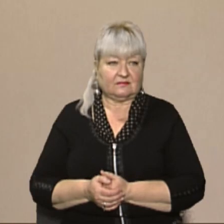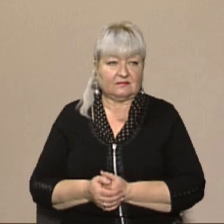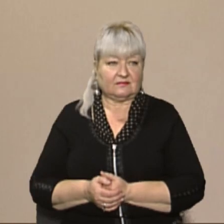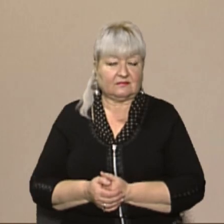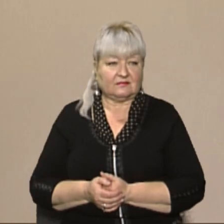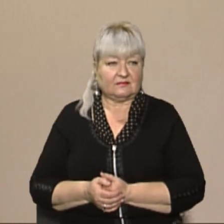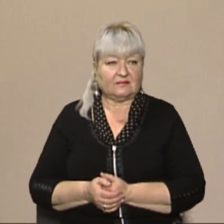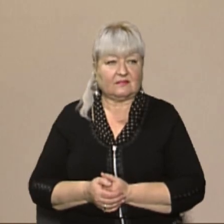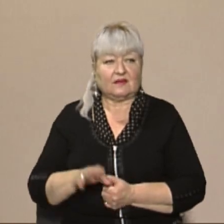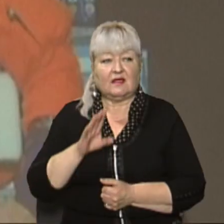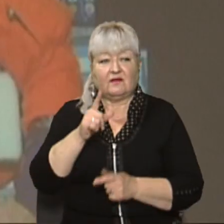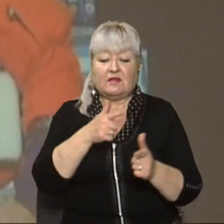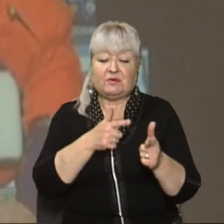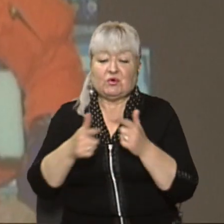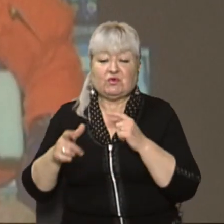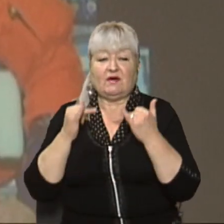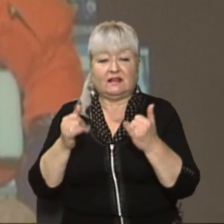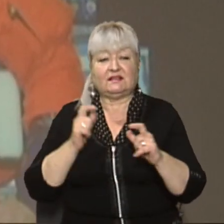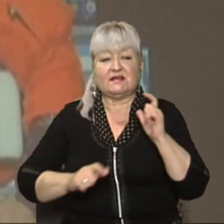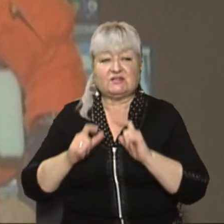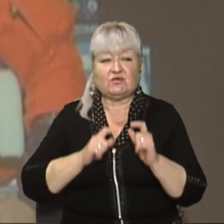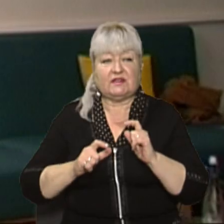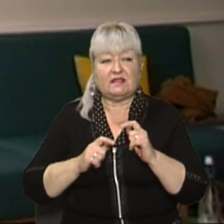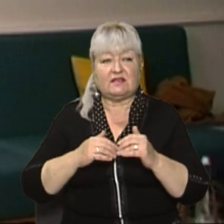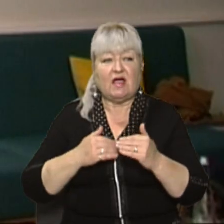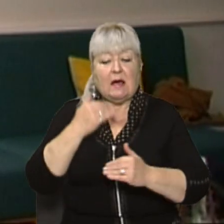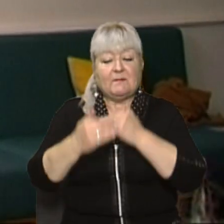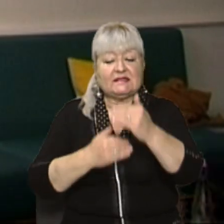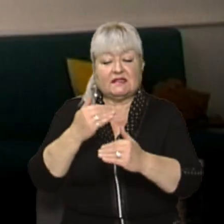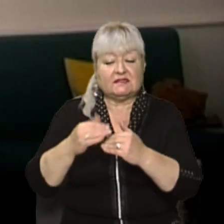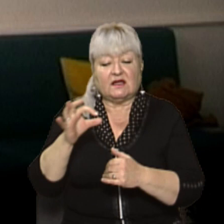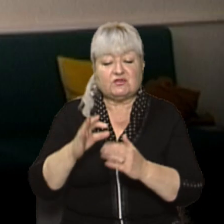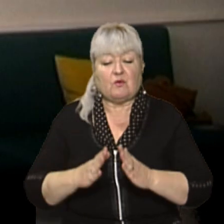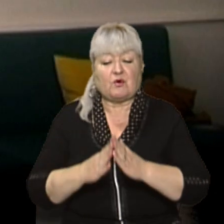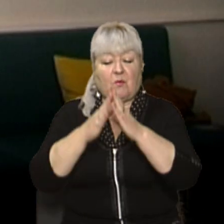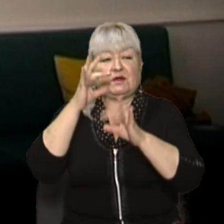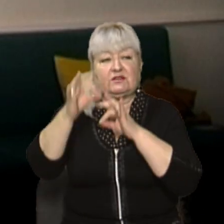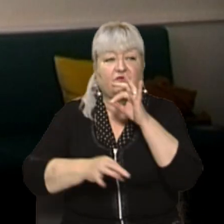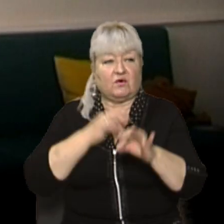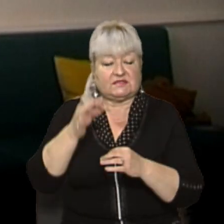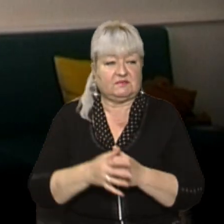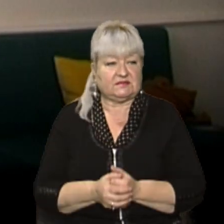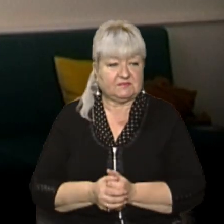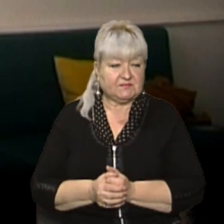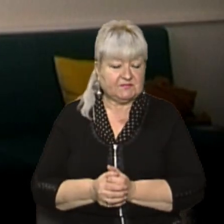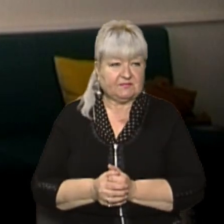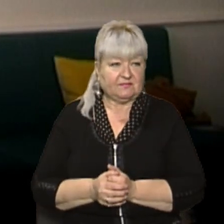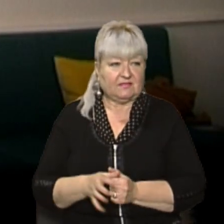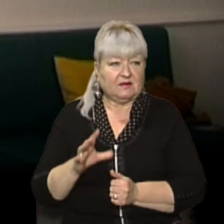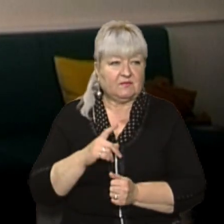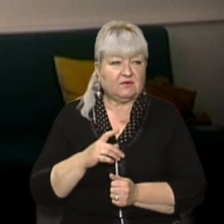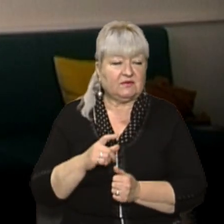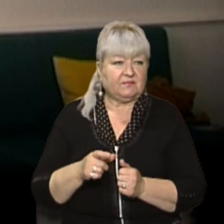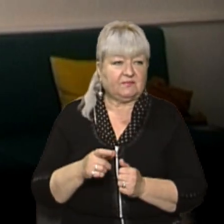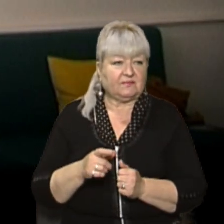Астронавтка підготувала для студентів презентацію про свій політокосмос. Було в НАСА 13 років, летіла два рази в